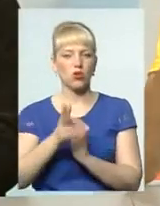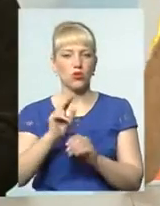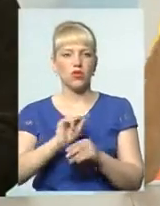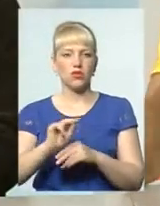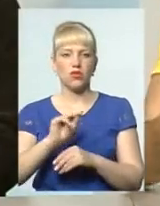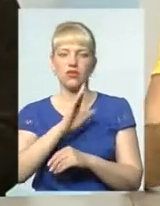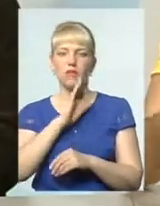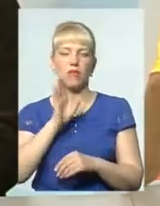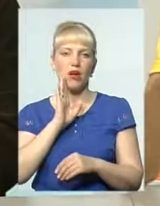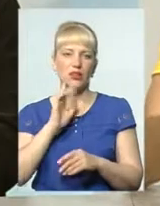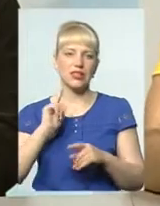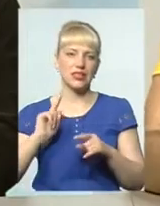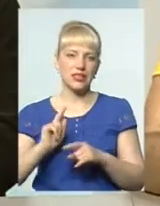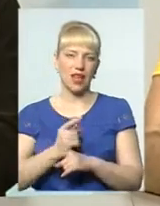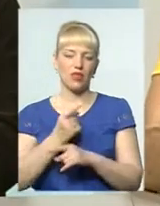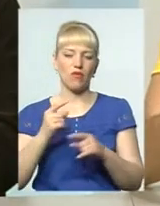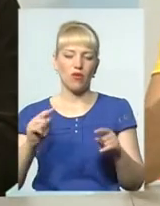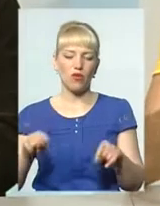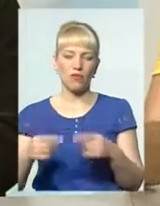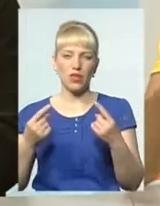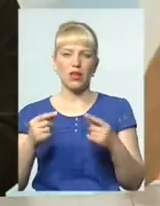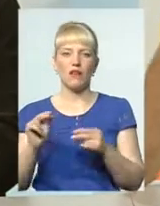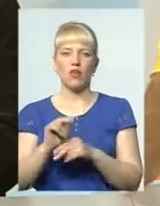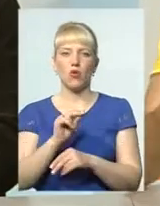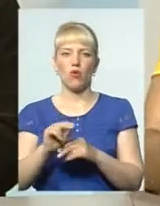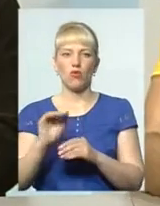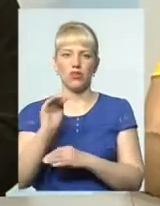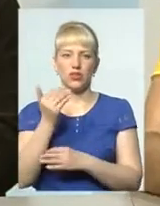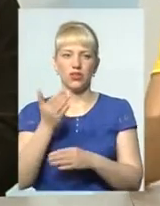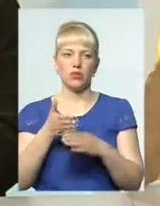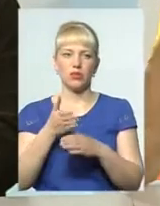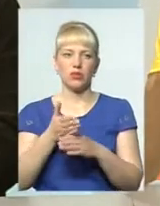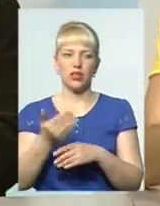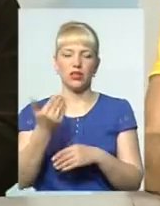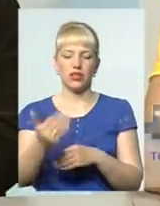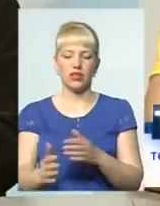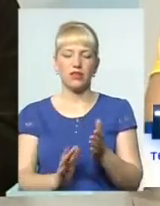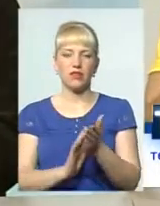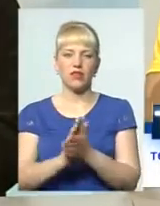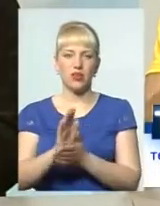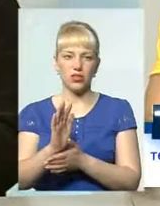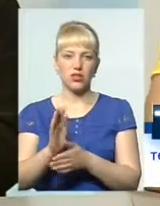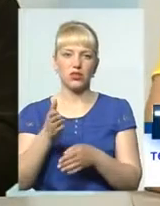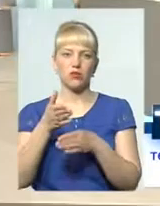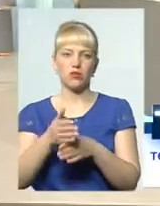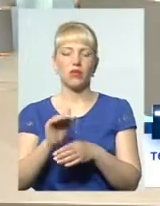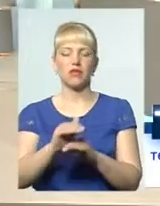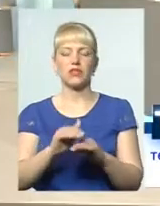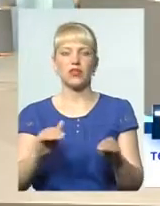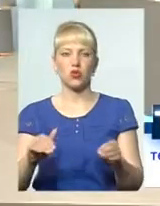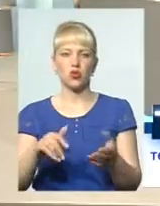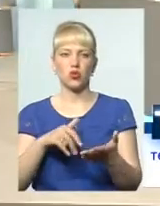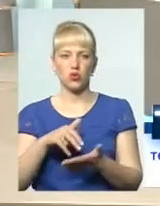матір заново виховувати дитину, допомагати їй виростити, допомагати їй в садочек, то й